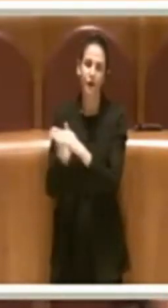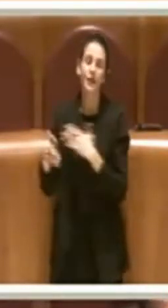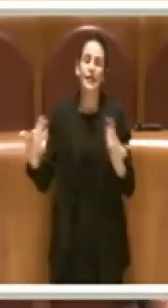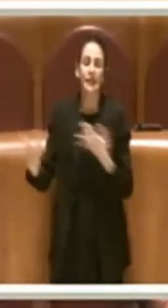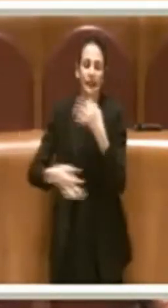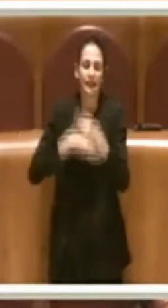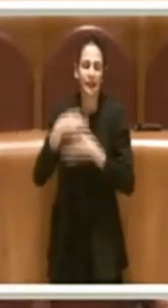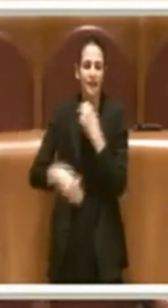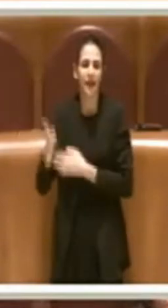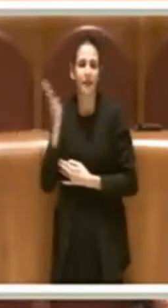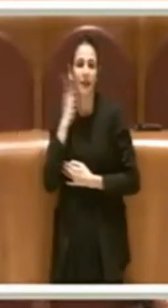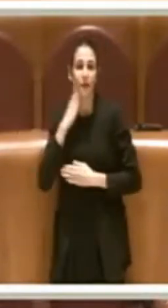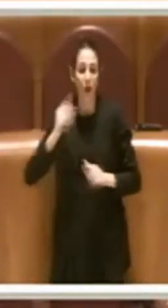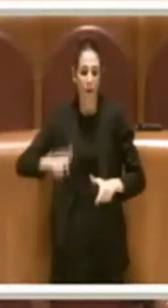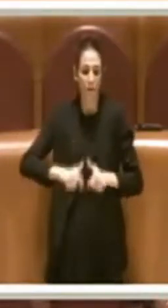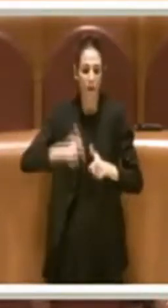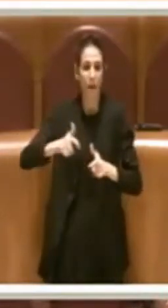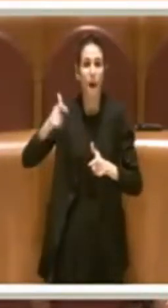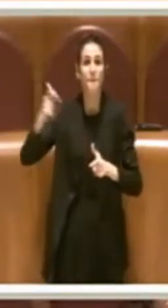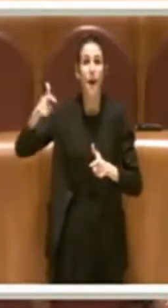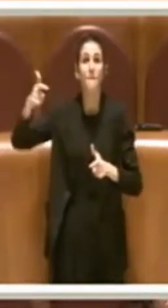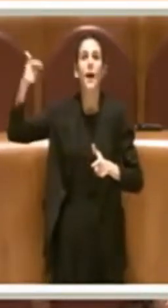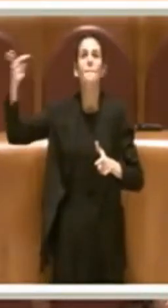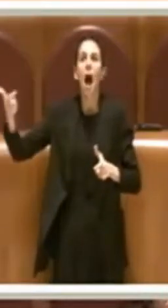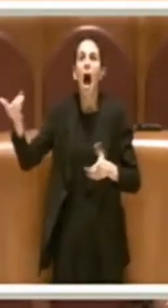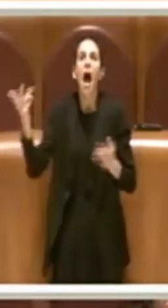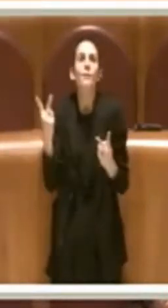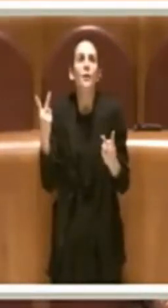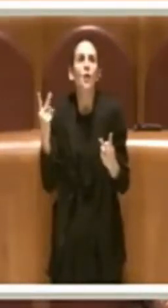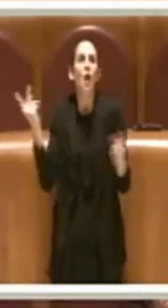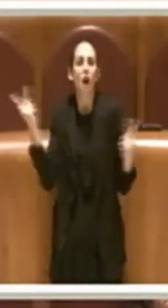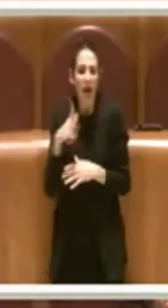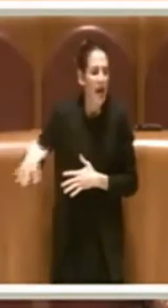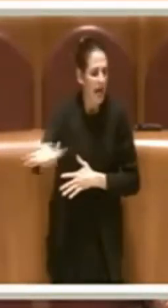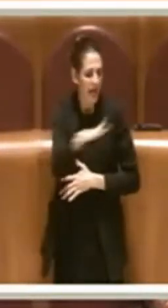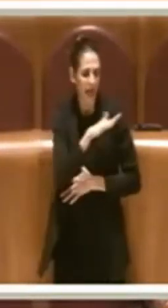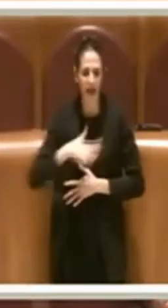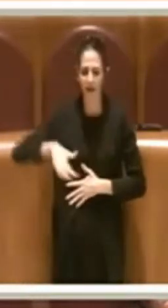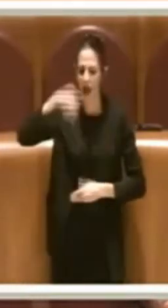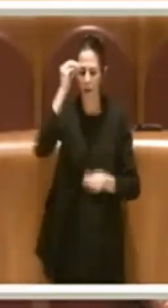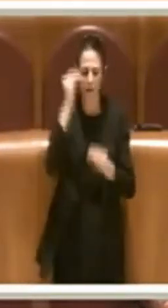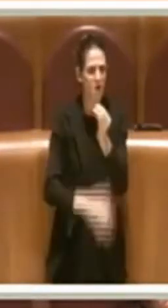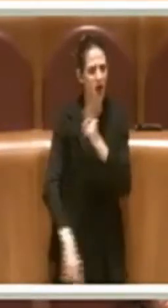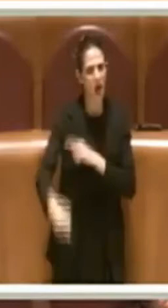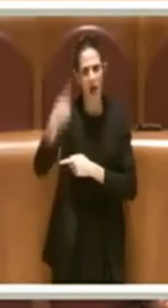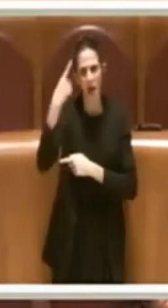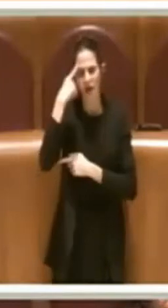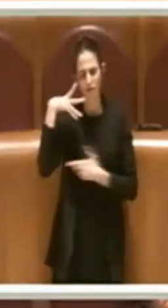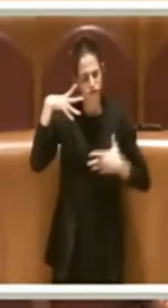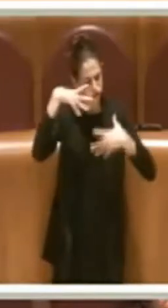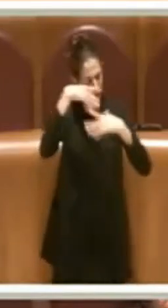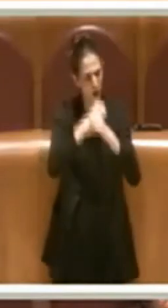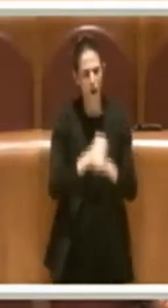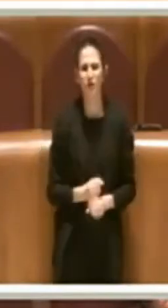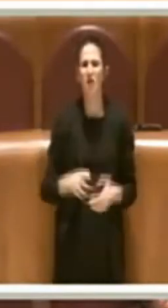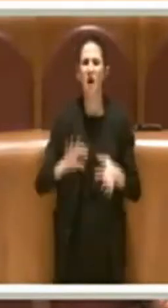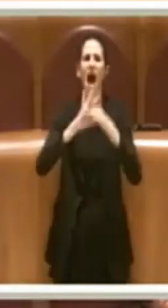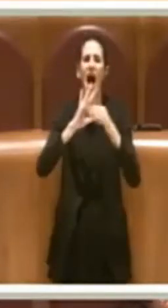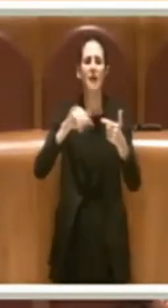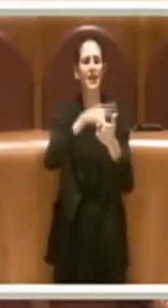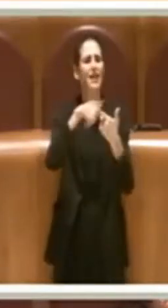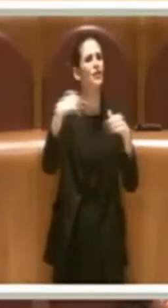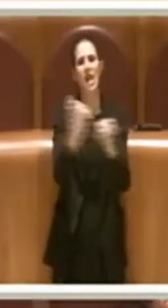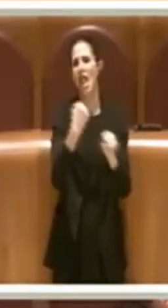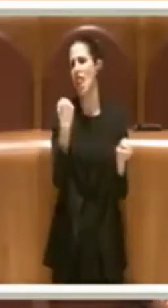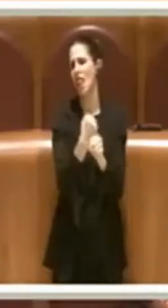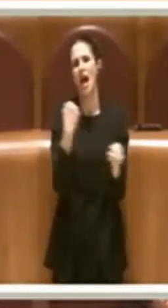ulteriormente e quindi a perdere la cognizione della propria realtà, perdere le amicizie, la famiglia, il lavoro. Questo è il gap e noi è